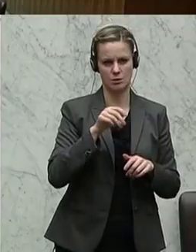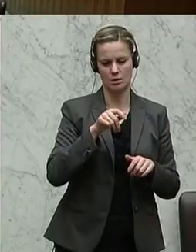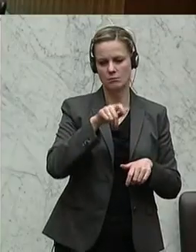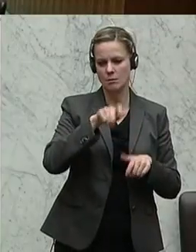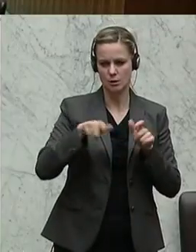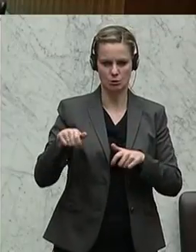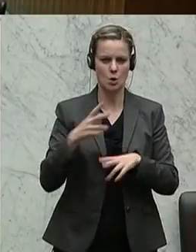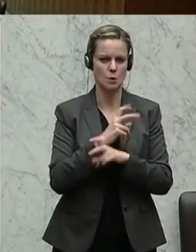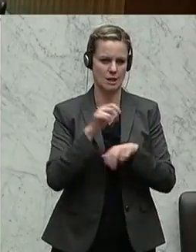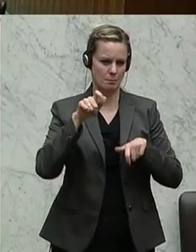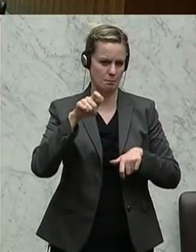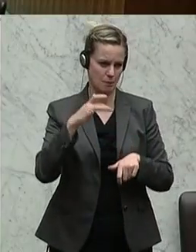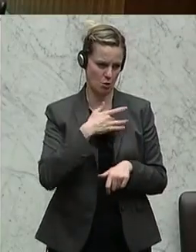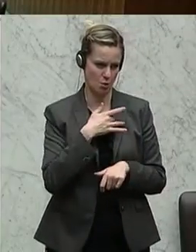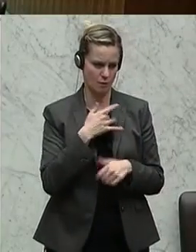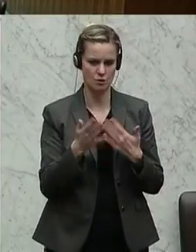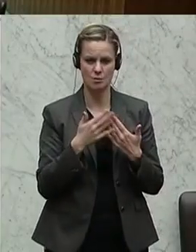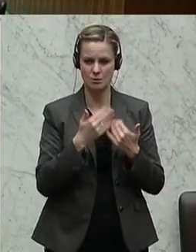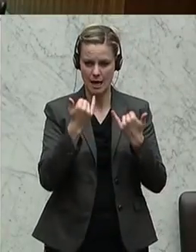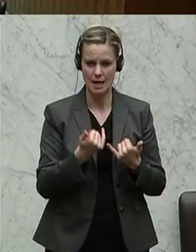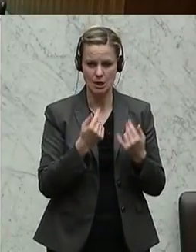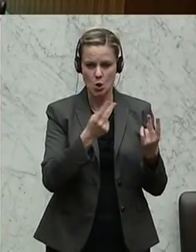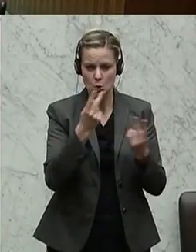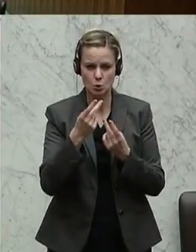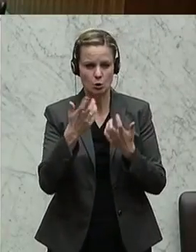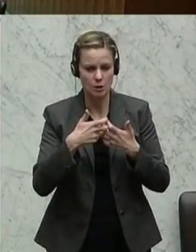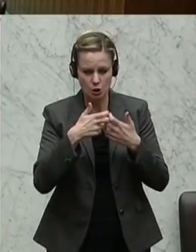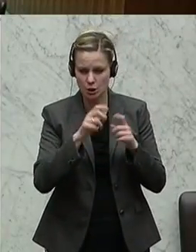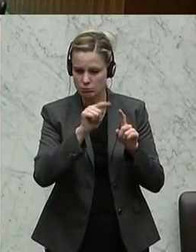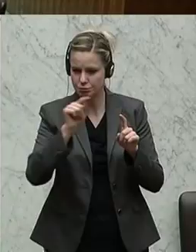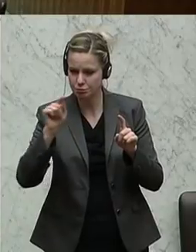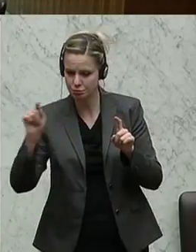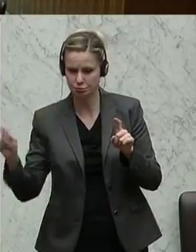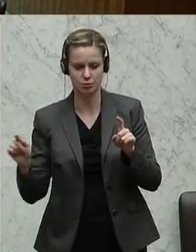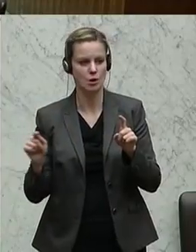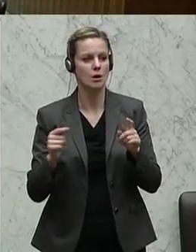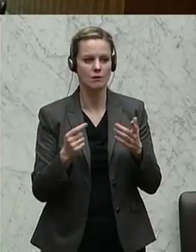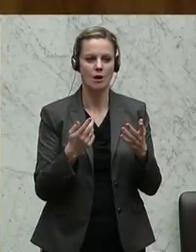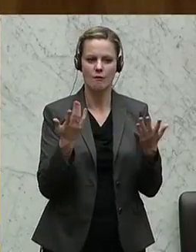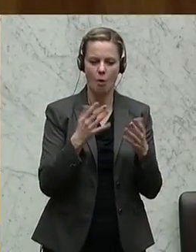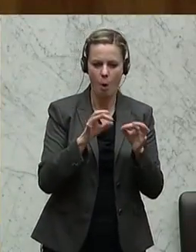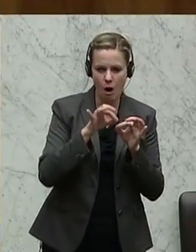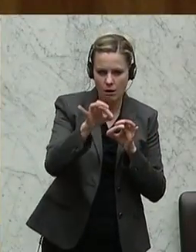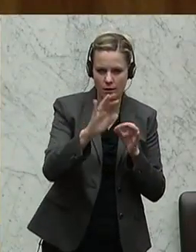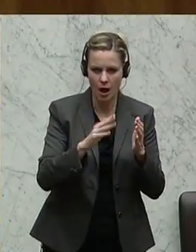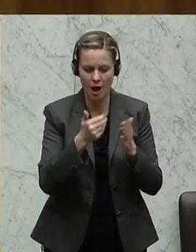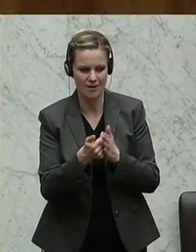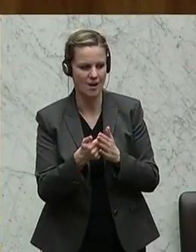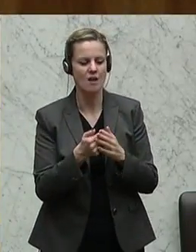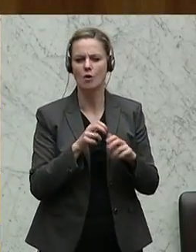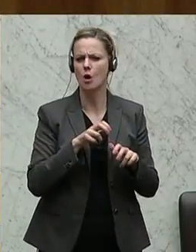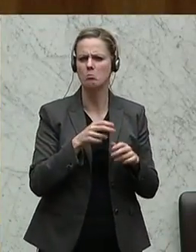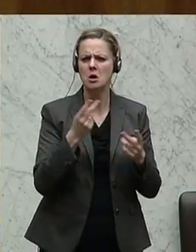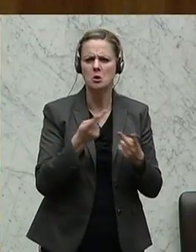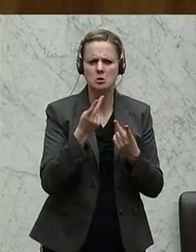Unterschied, wenn wir heute diese ganzen Suchmaschinen hernehmen, wie Linien anbieten können. Weil die Suchmaschinen fragt nicht